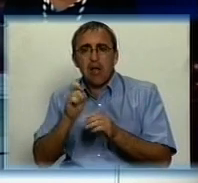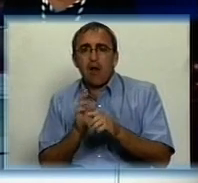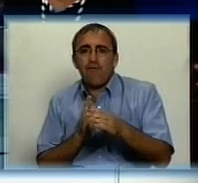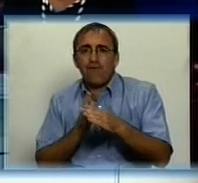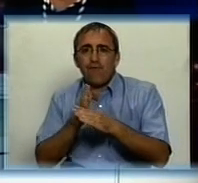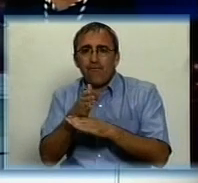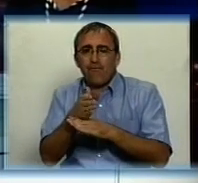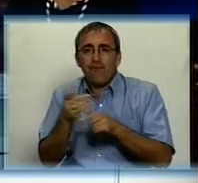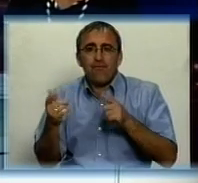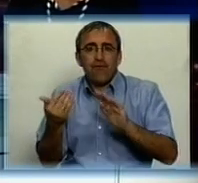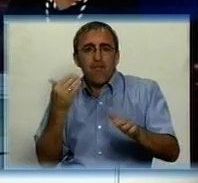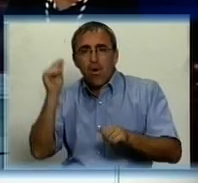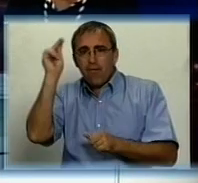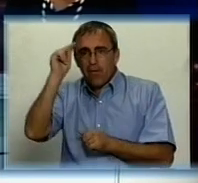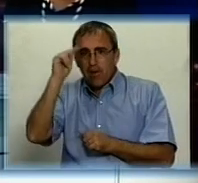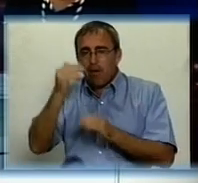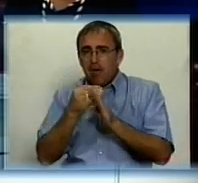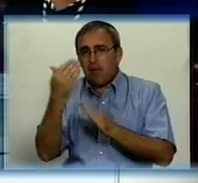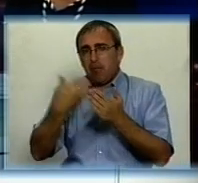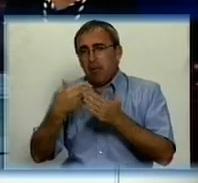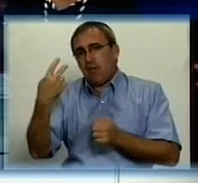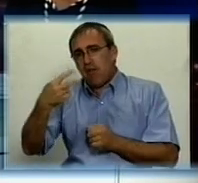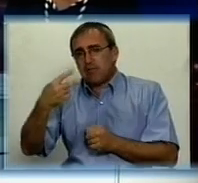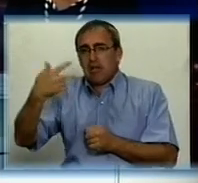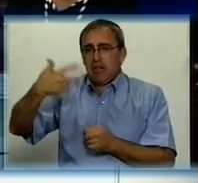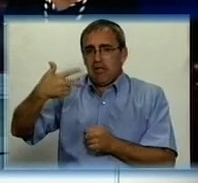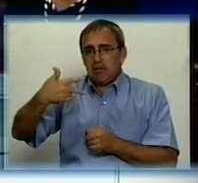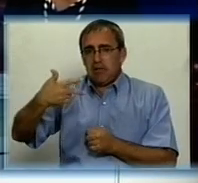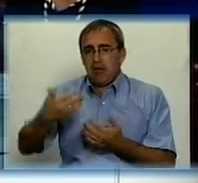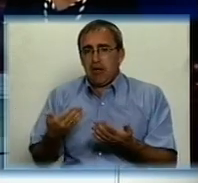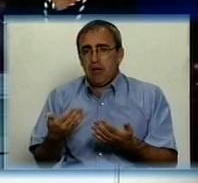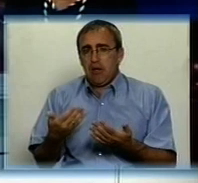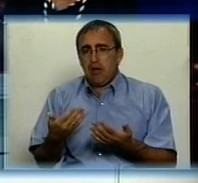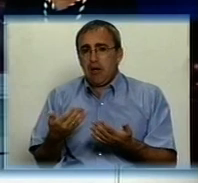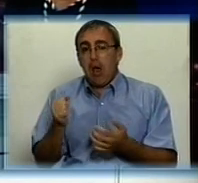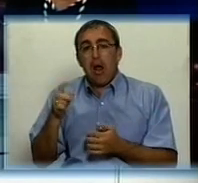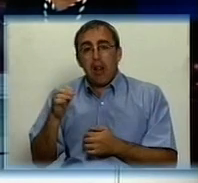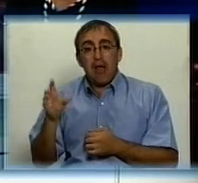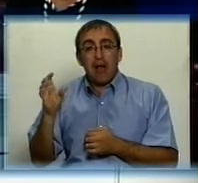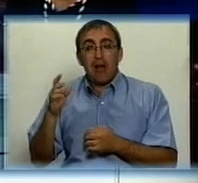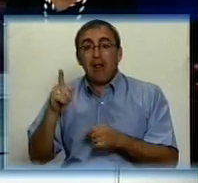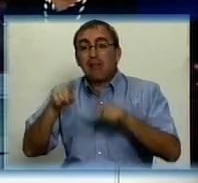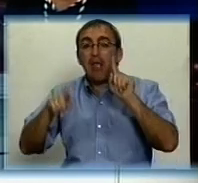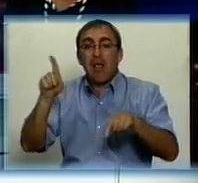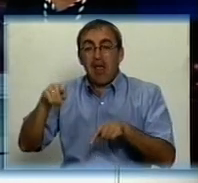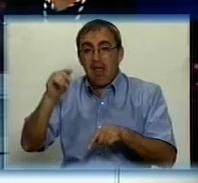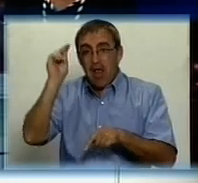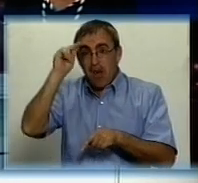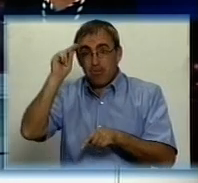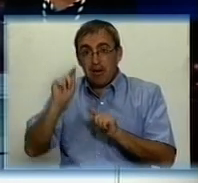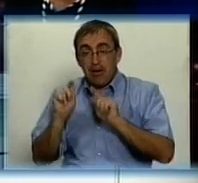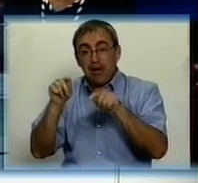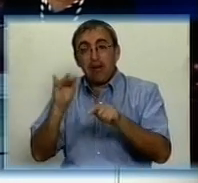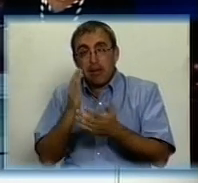факультативів вишу, там десь 20 чи 30. Але все ж таки для деяких абітурієнтів є ще і